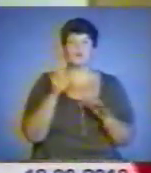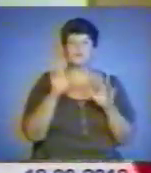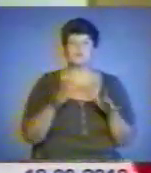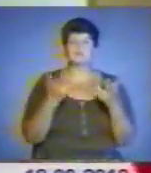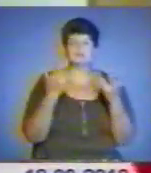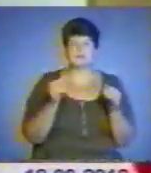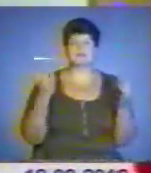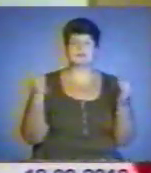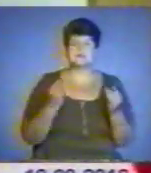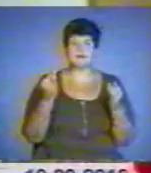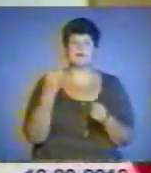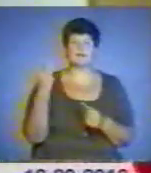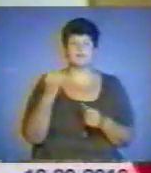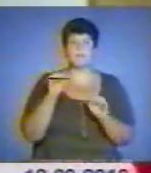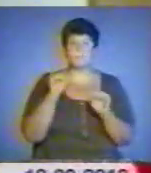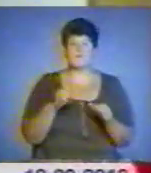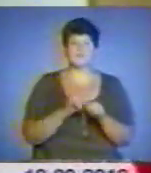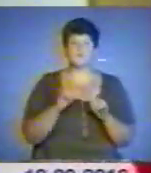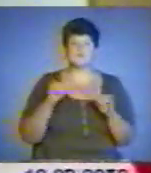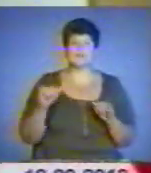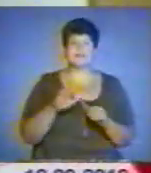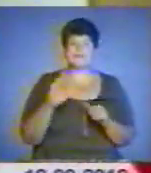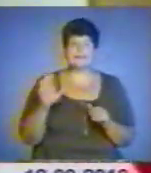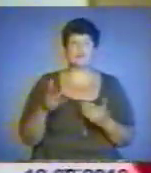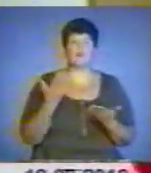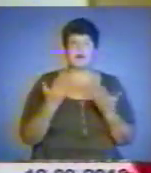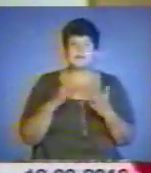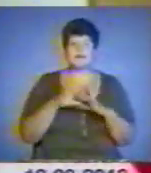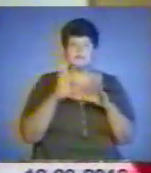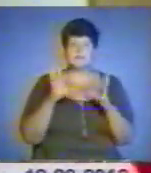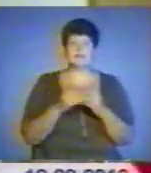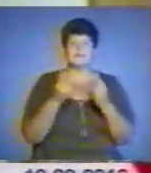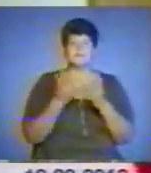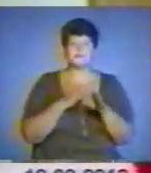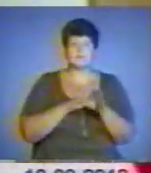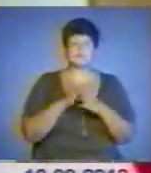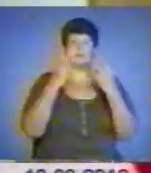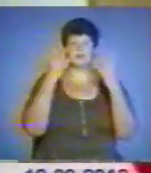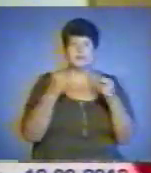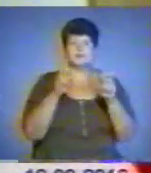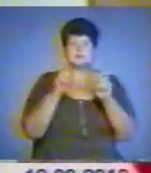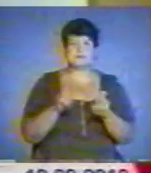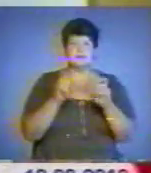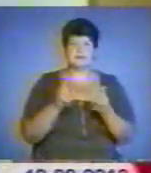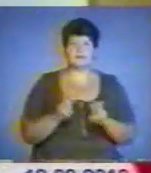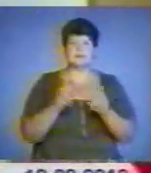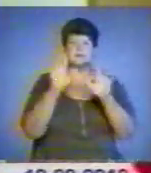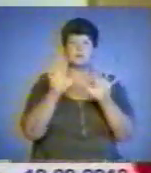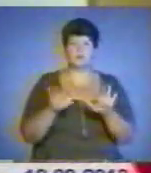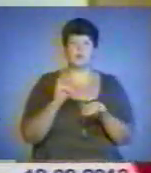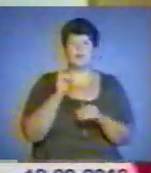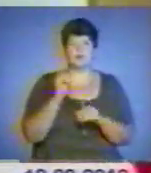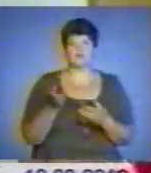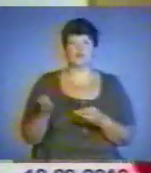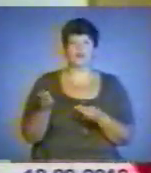яка може і розвивати дитину, але все-таки цілоденне сидіння за комп'ютером, на жаль, погано впливає на рухову